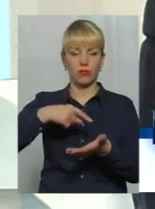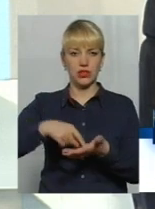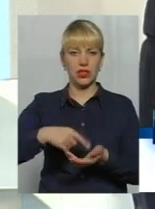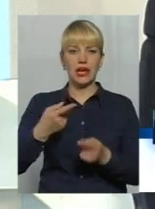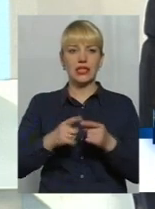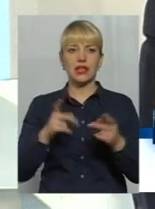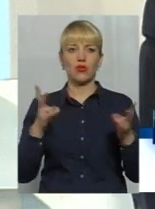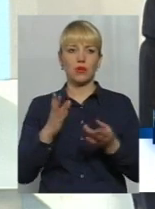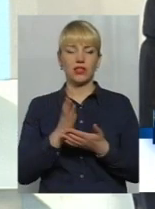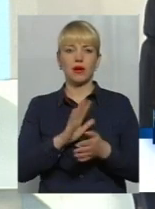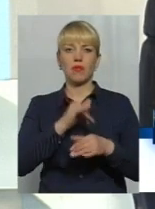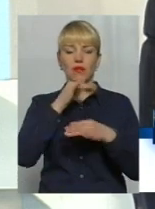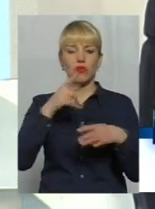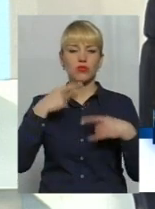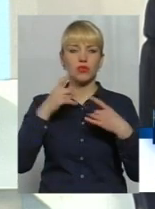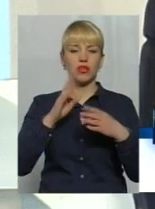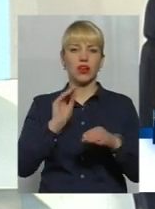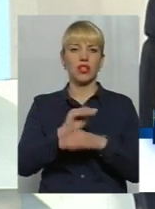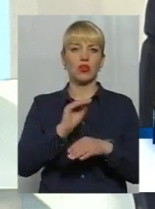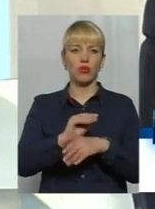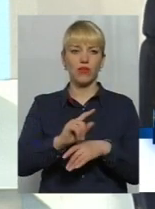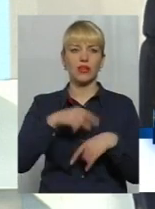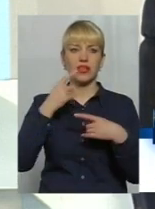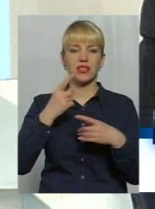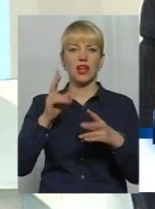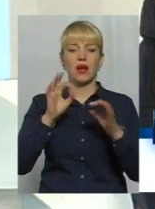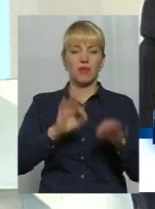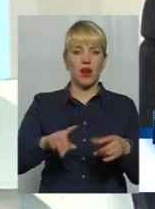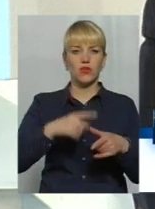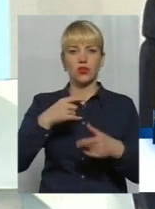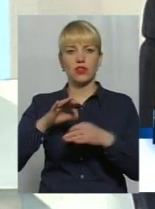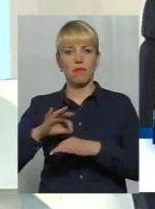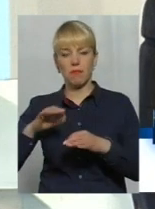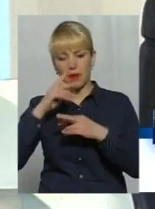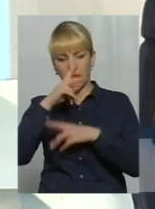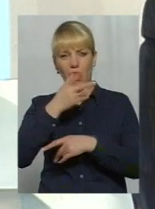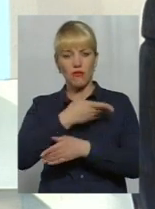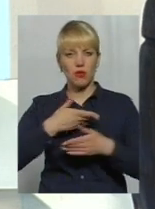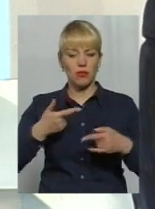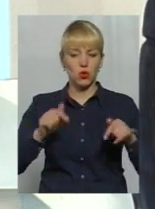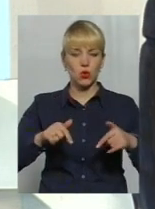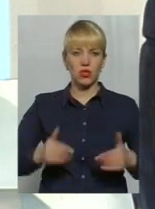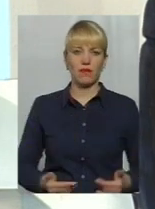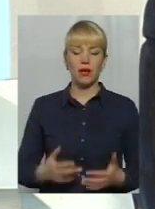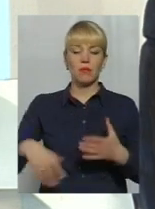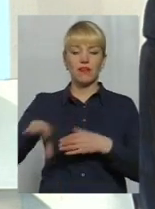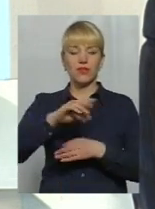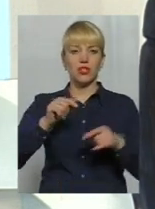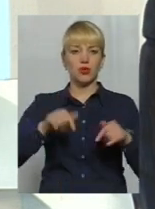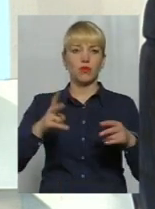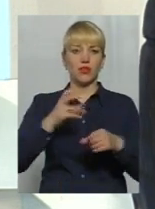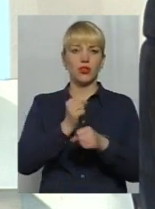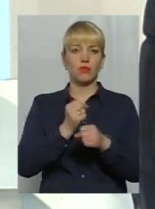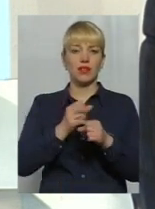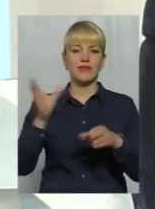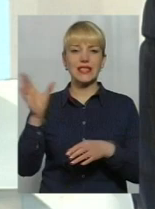Ми не мусимо тільки критикувати і розказувати, яким чином правильно чи неправильно ми тут живемо. Ми всім разом повинні робити все необхідне для того, щоб місто